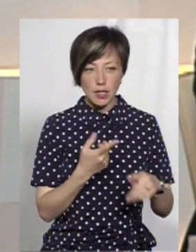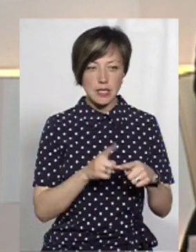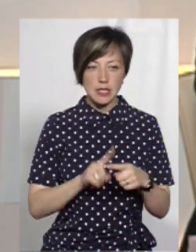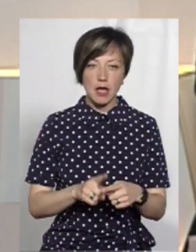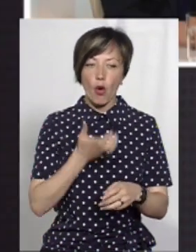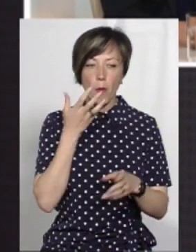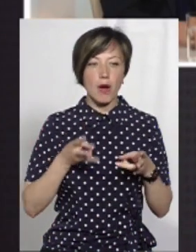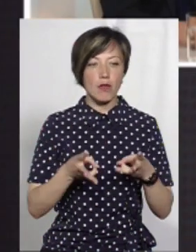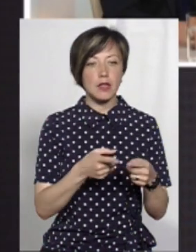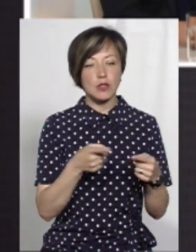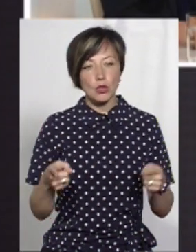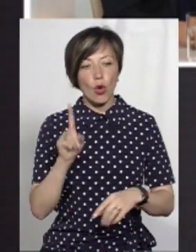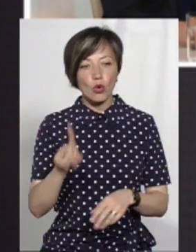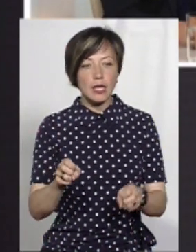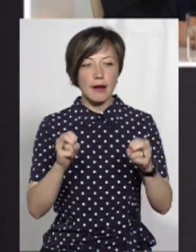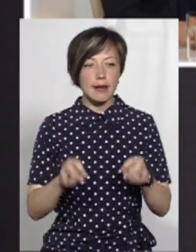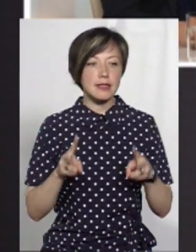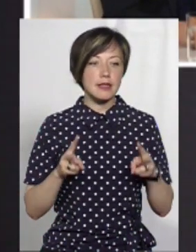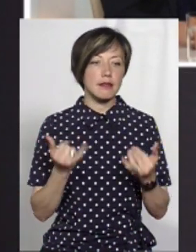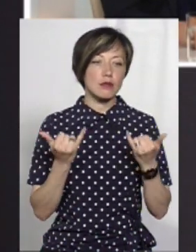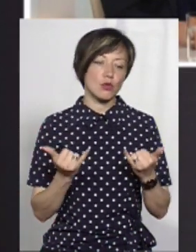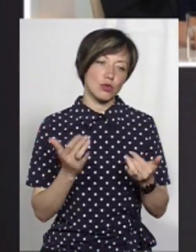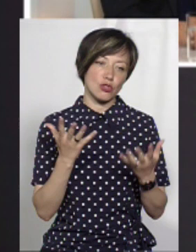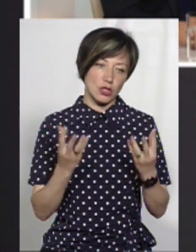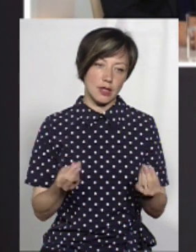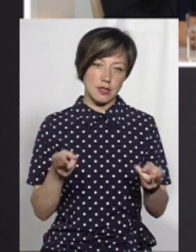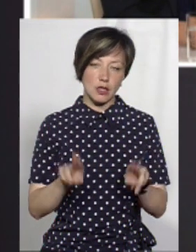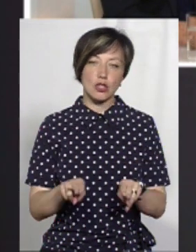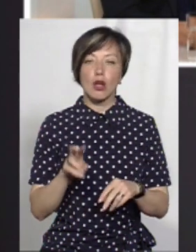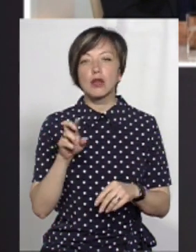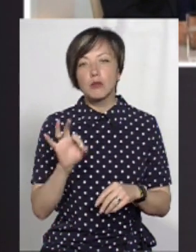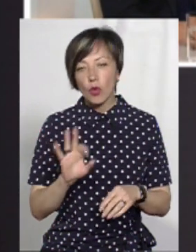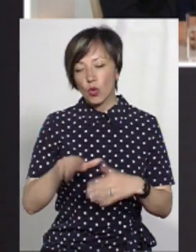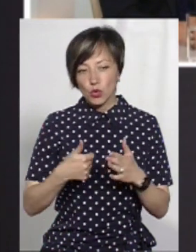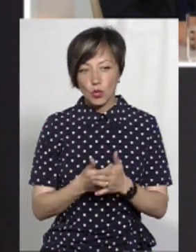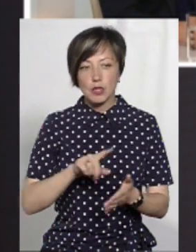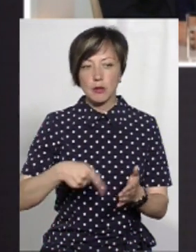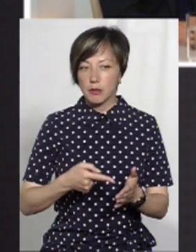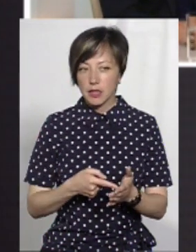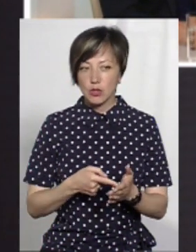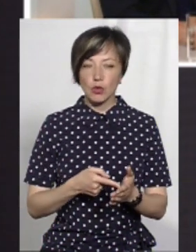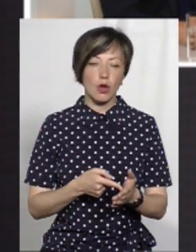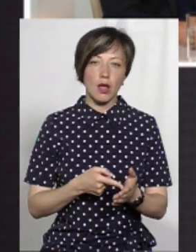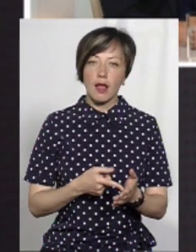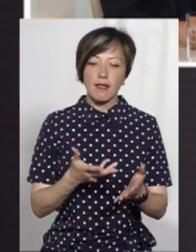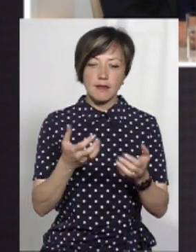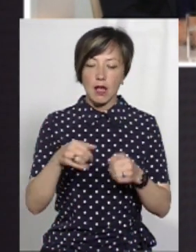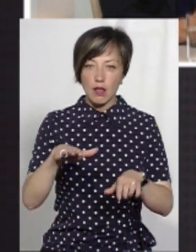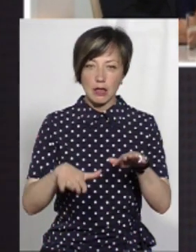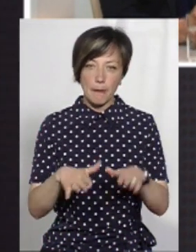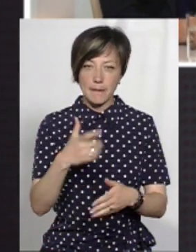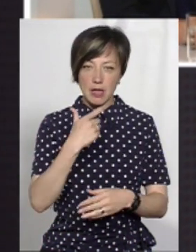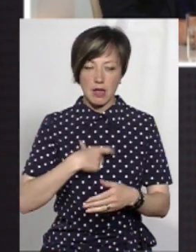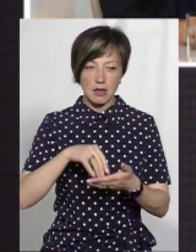опалювальний сезон, хоча ризики на сьогоднішній день залишаються. Чому? Тому що і досі місто не взяло на баланс